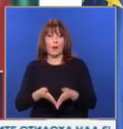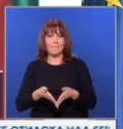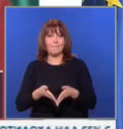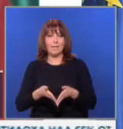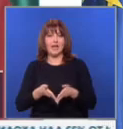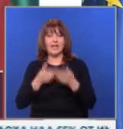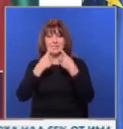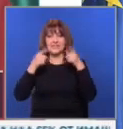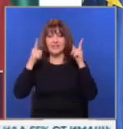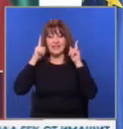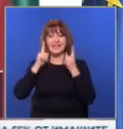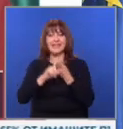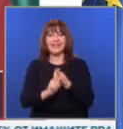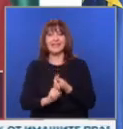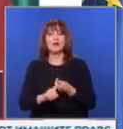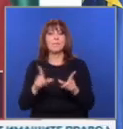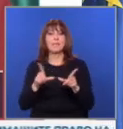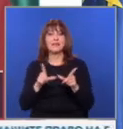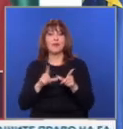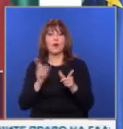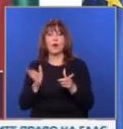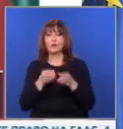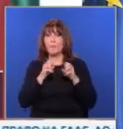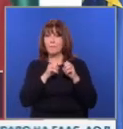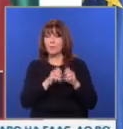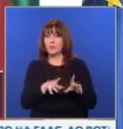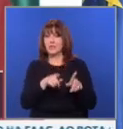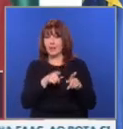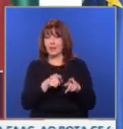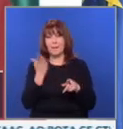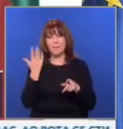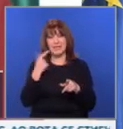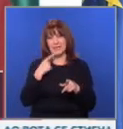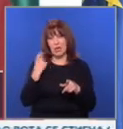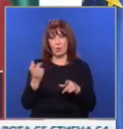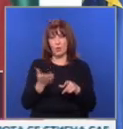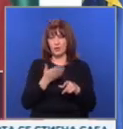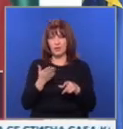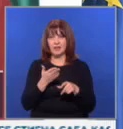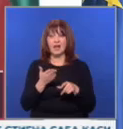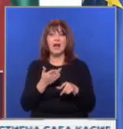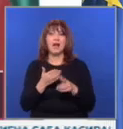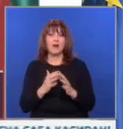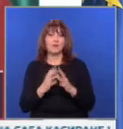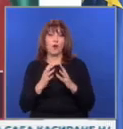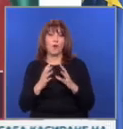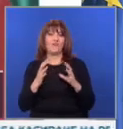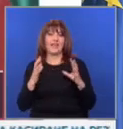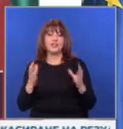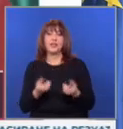свети Кирил и Методий, който вече беше пуснат в операция при няколко години, неимоверно нараснах